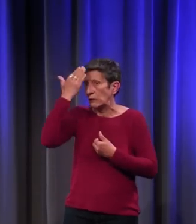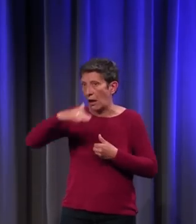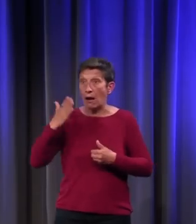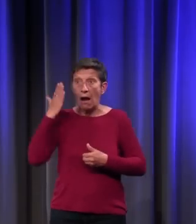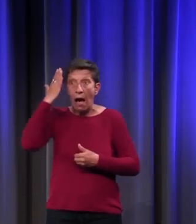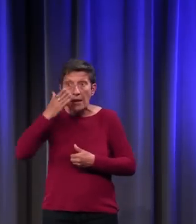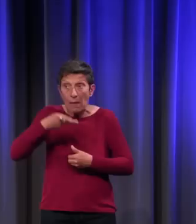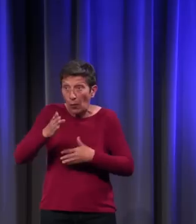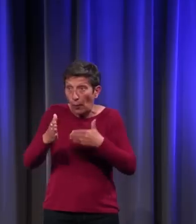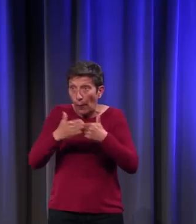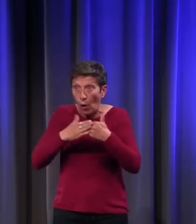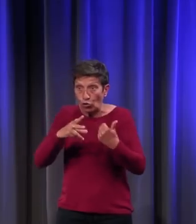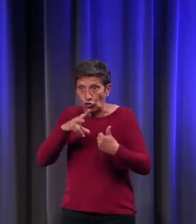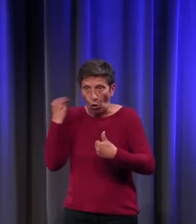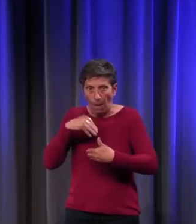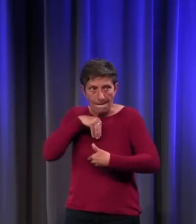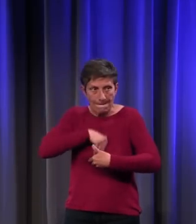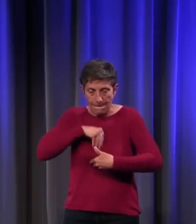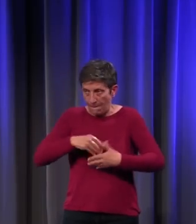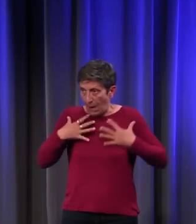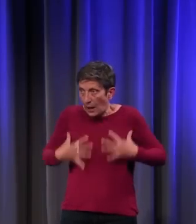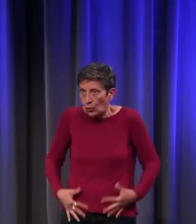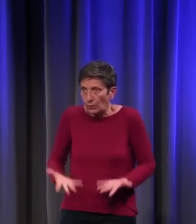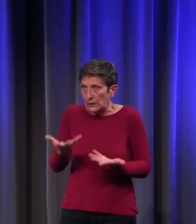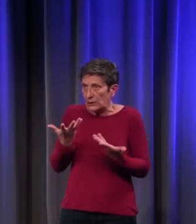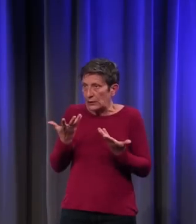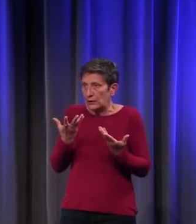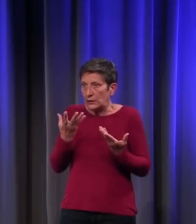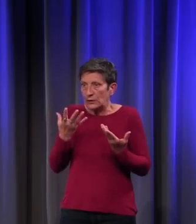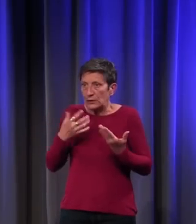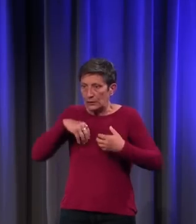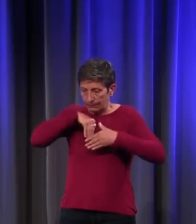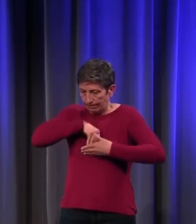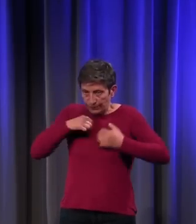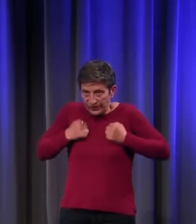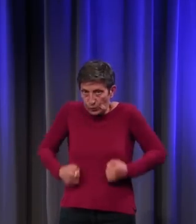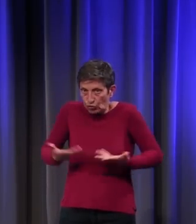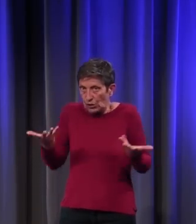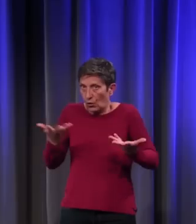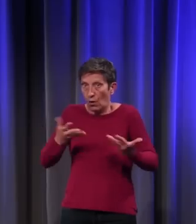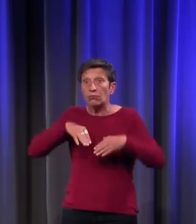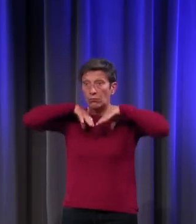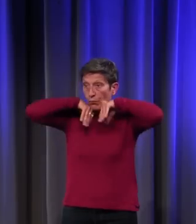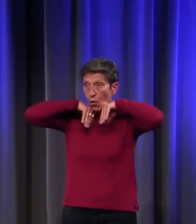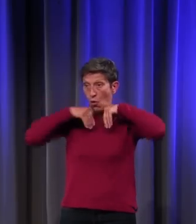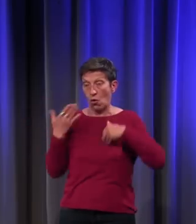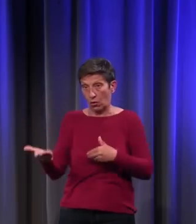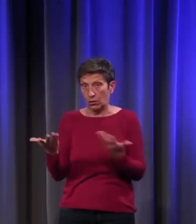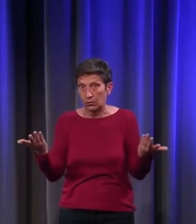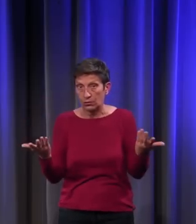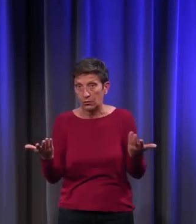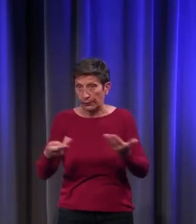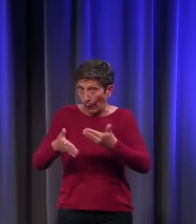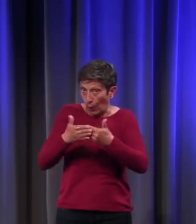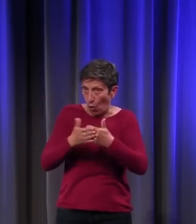semblable à l'homme du point de vue anatomique et du point de vue physiologique, c'est le porc. Et